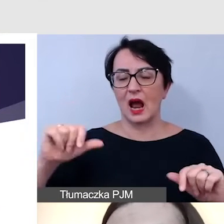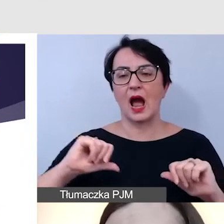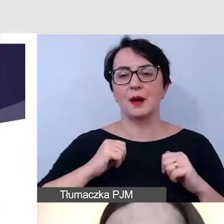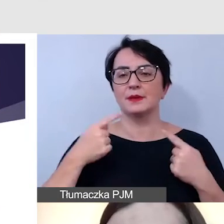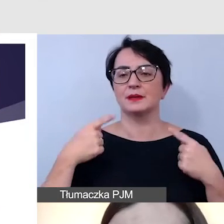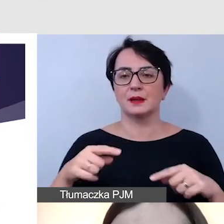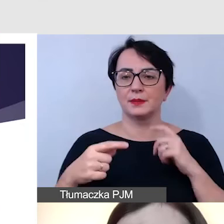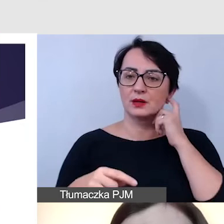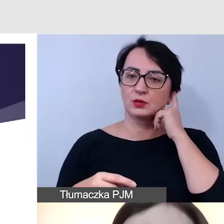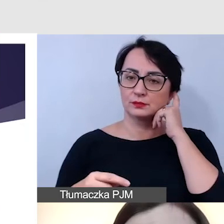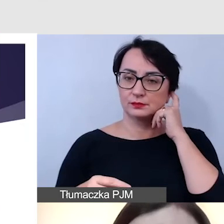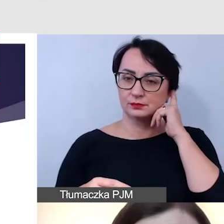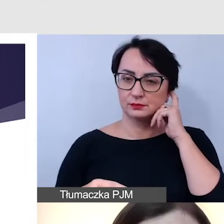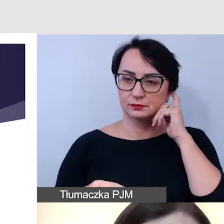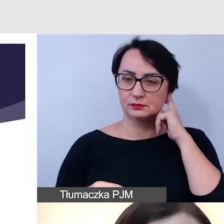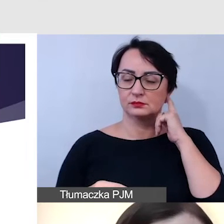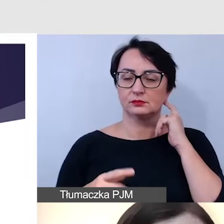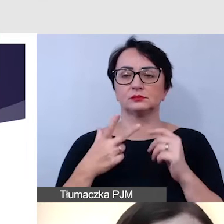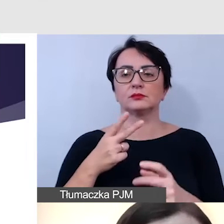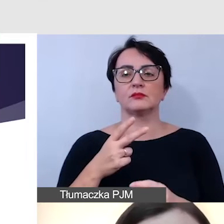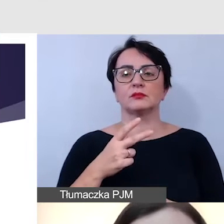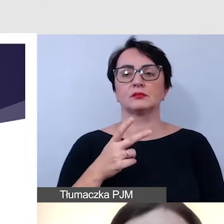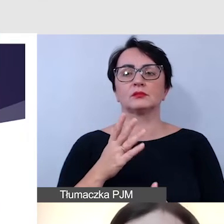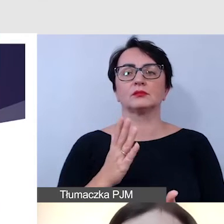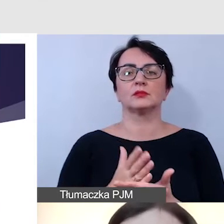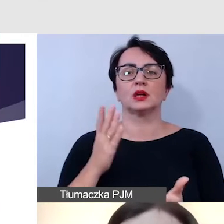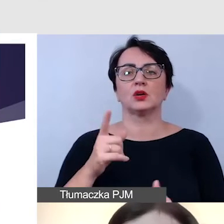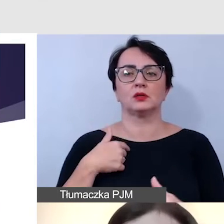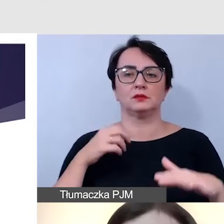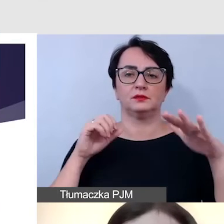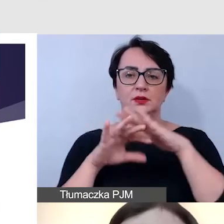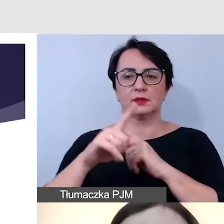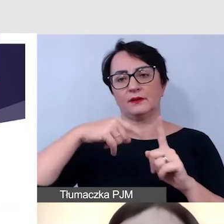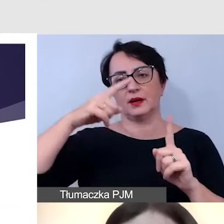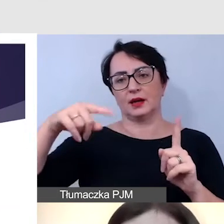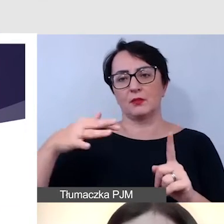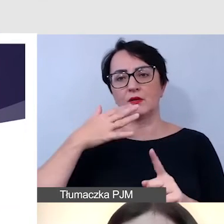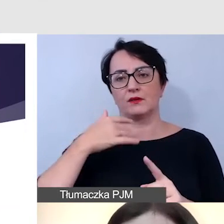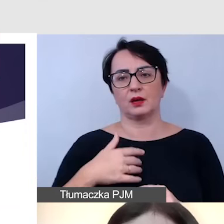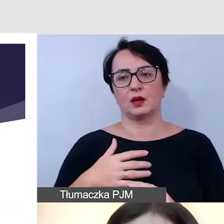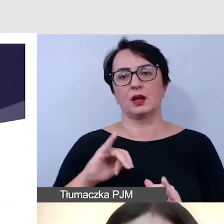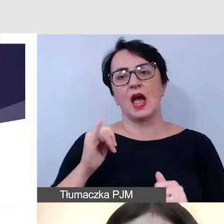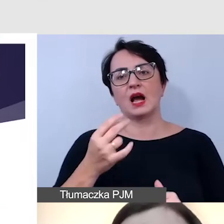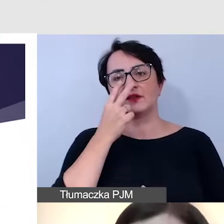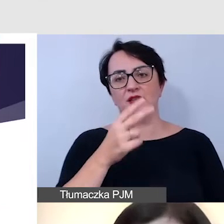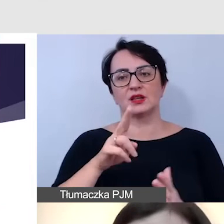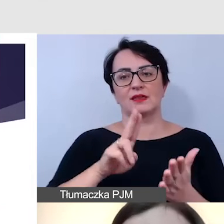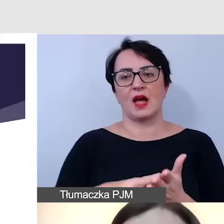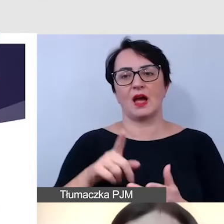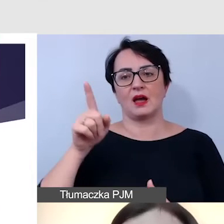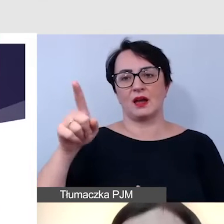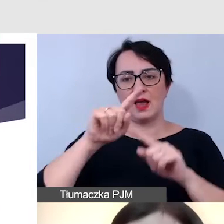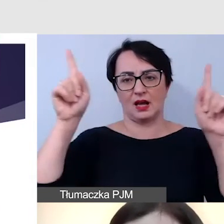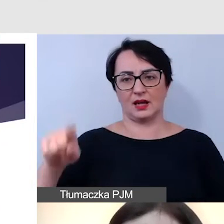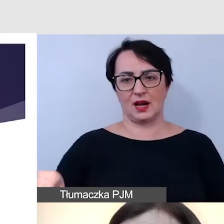na tym, że wyświetlimy wykres i powiemy, jak Państwo widzą na ekranie. Wówczas